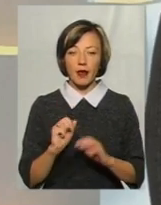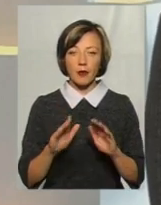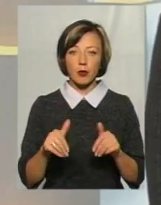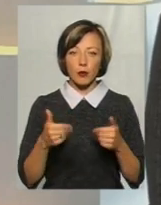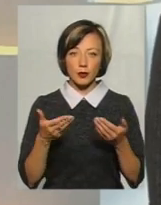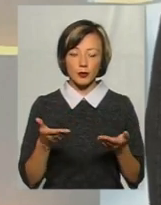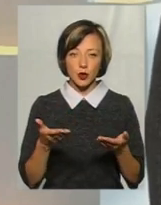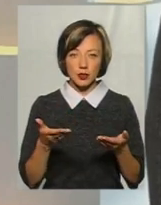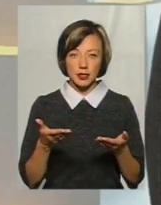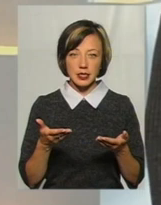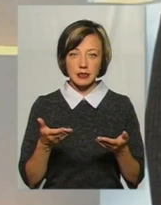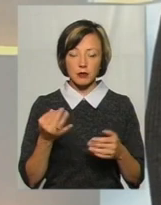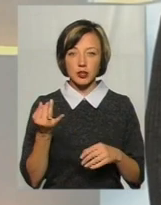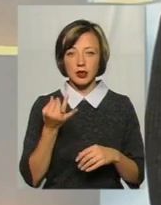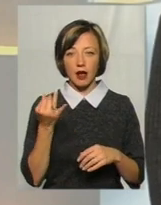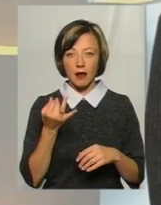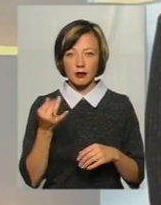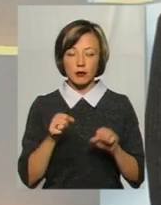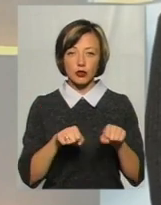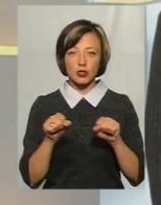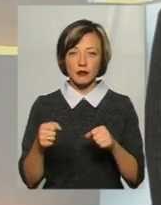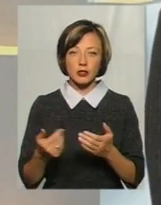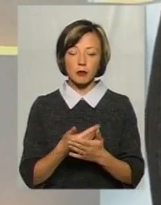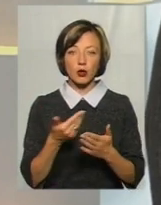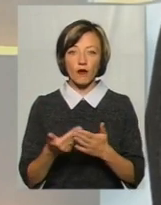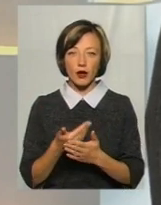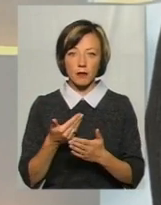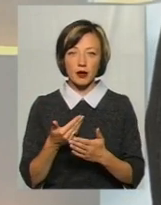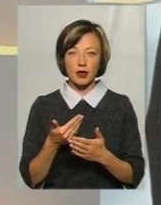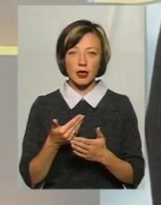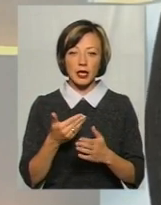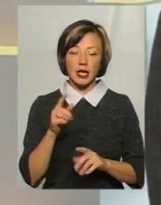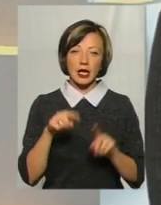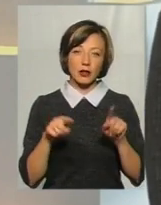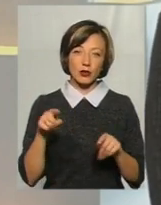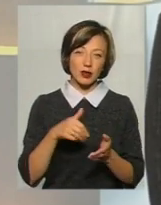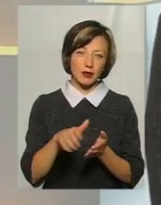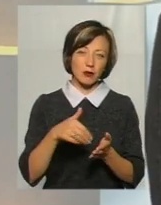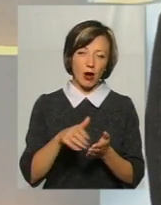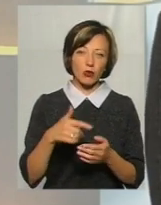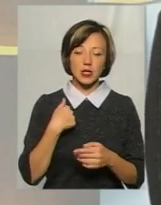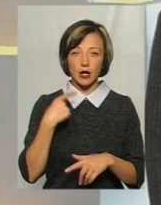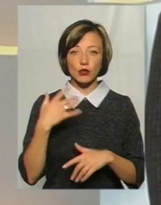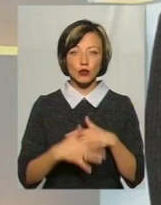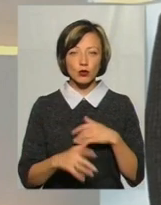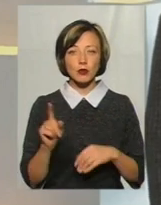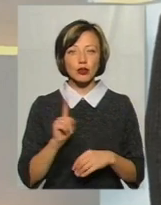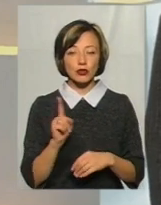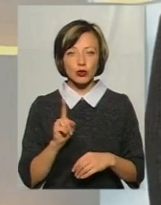поцікавитися можливостями новими, іноді відмахується. Я розумію, що